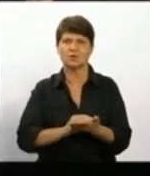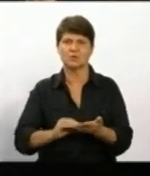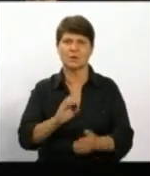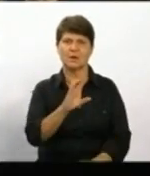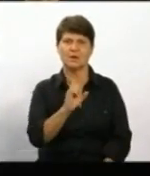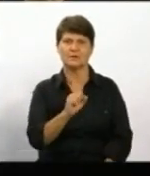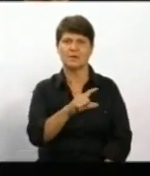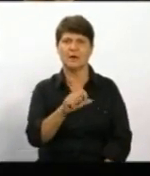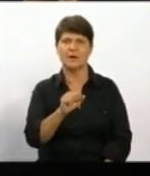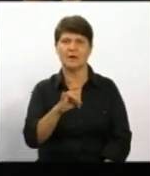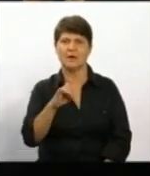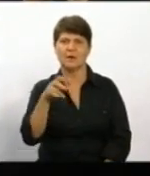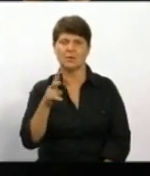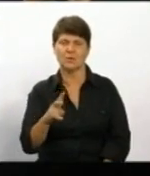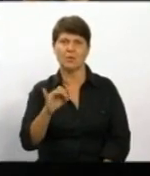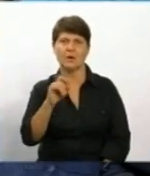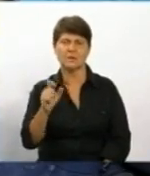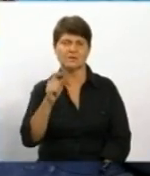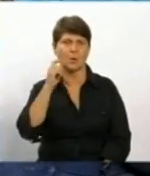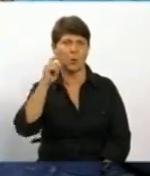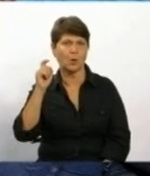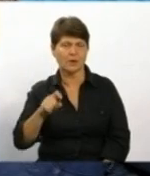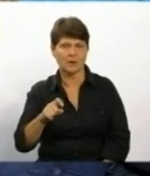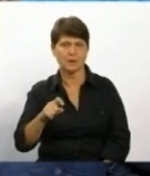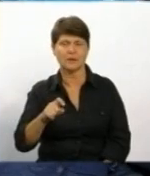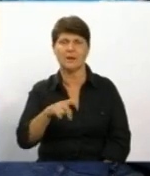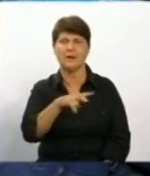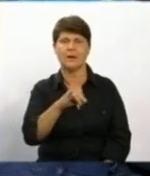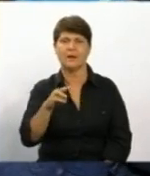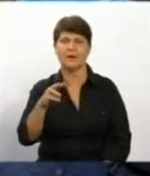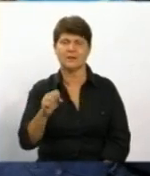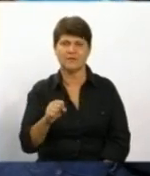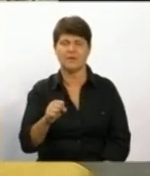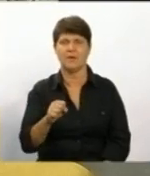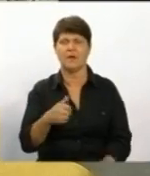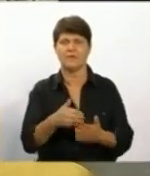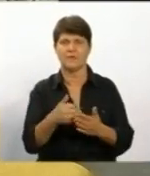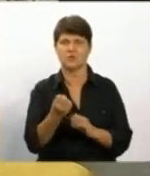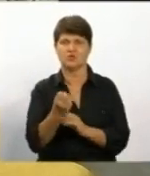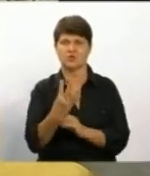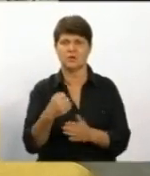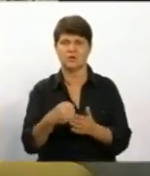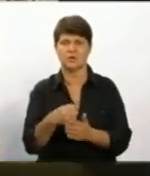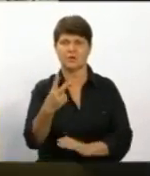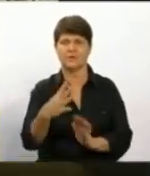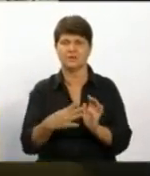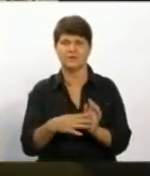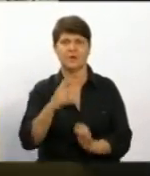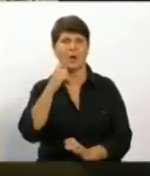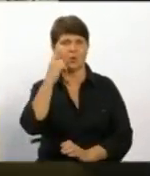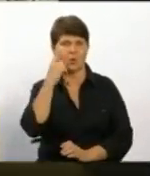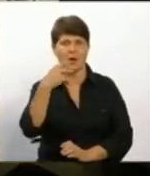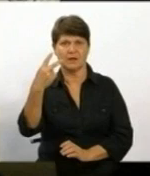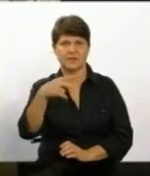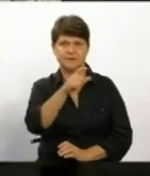'єднали 20 учасників з України та Литви віком від 14 до 29 років. Вони обмінюються